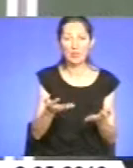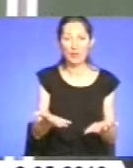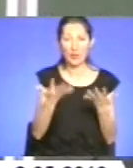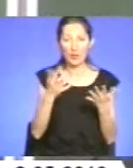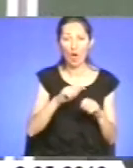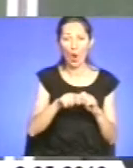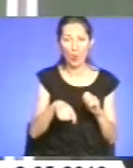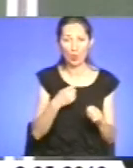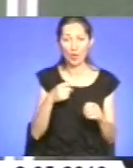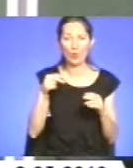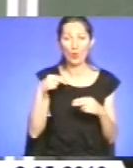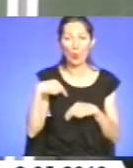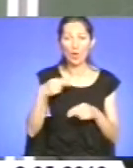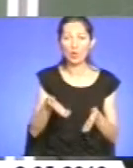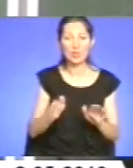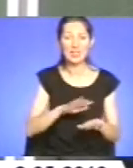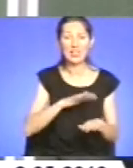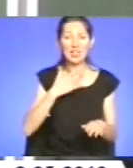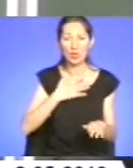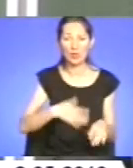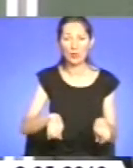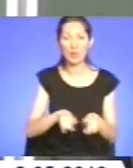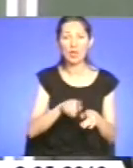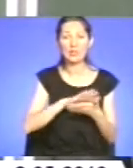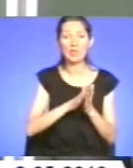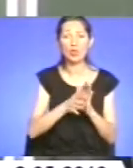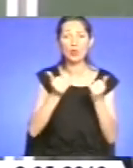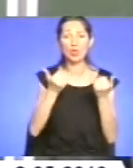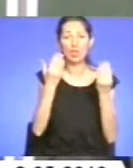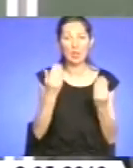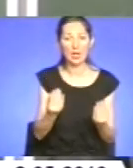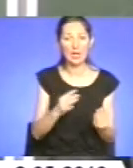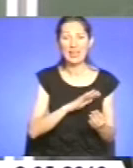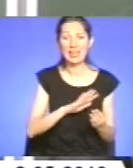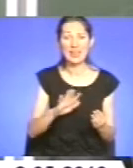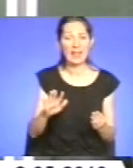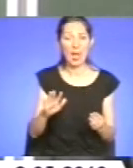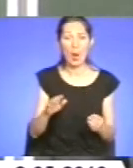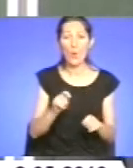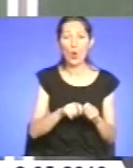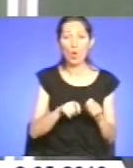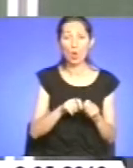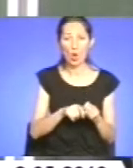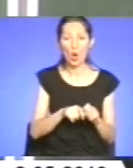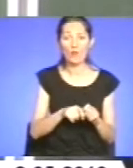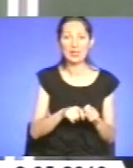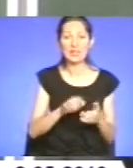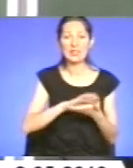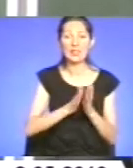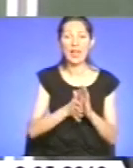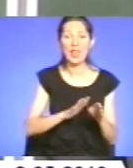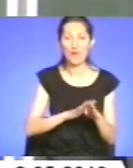залишається незадовільним. Так, станом на сьогоднішній день не проконтрольовані стан